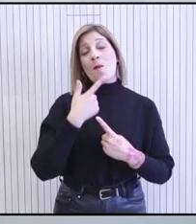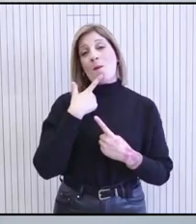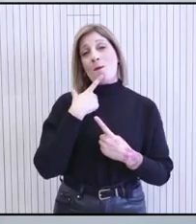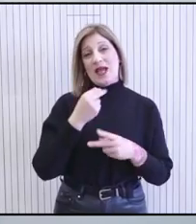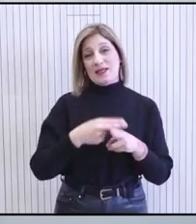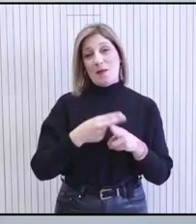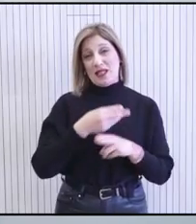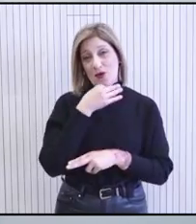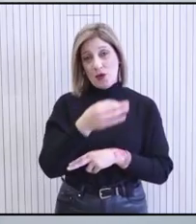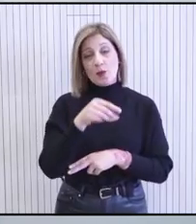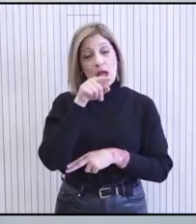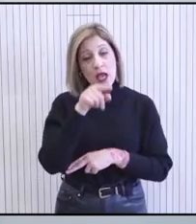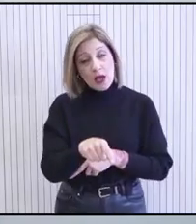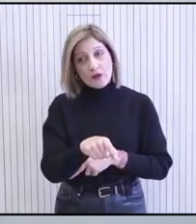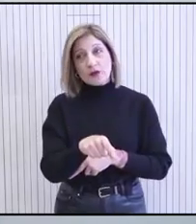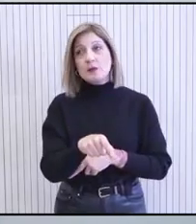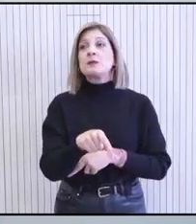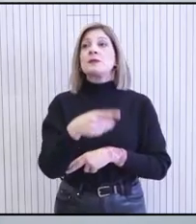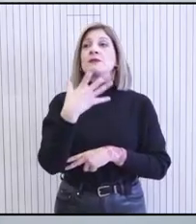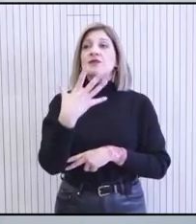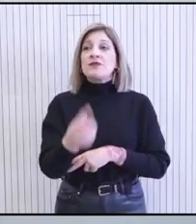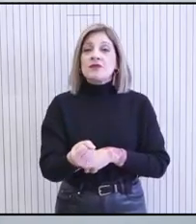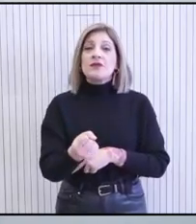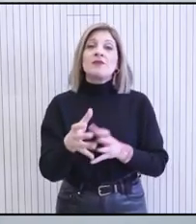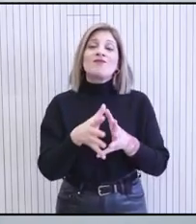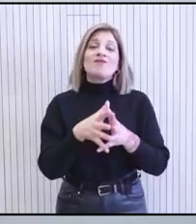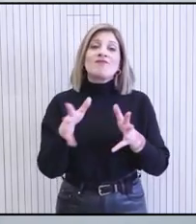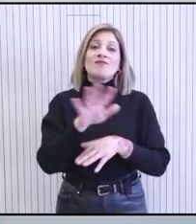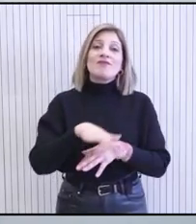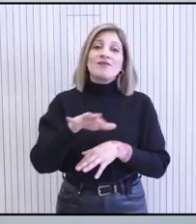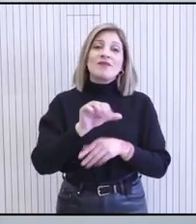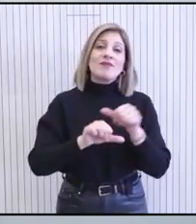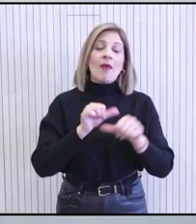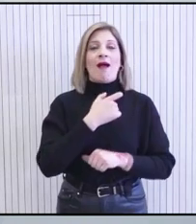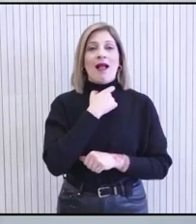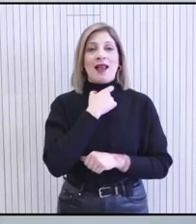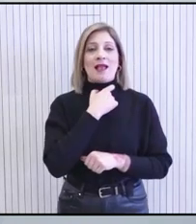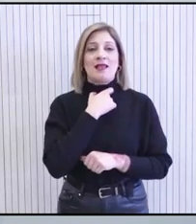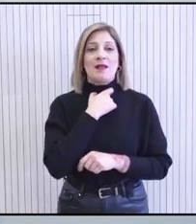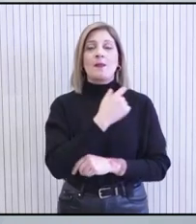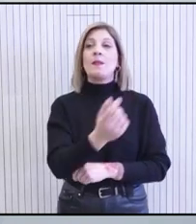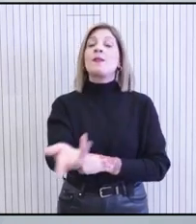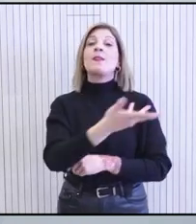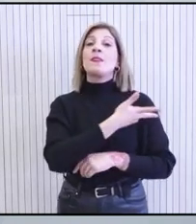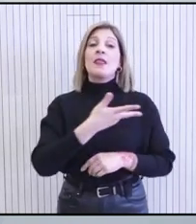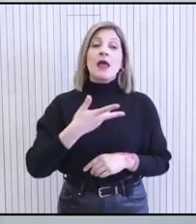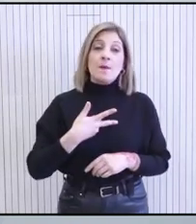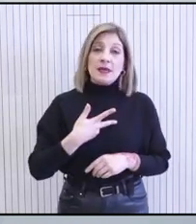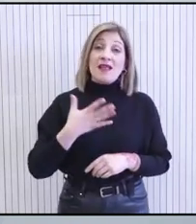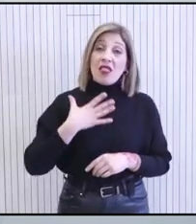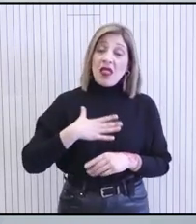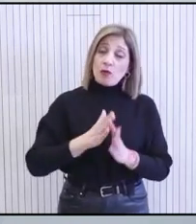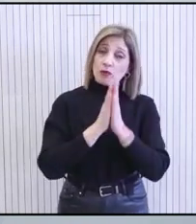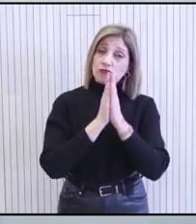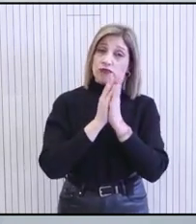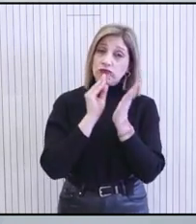Είναι ή που θα λειτουργήσει ή που λειτουργούν ανασταλτικά στις μεγάλες μεταρρυθμίσεις που έχει ανάγκη η χώρα μας. Εμείς αυτό που θα καλέσουμε ακόμα